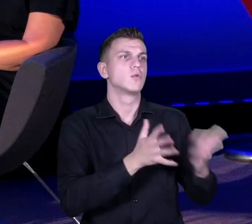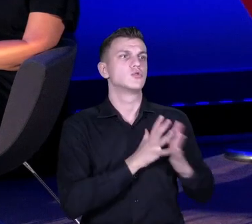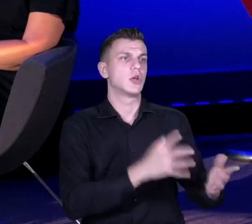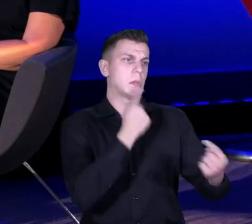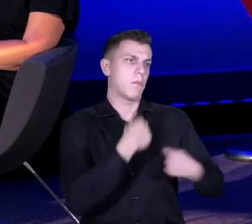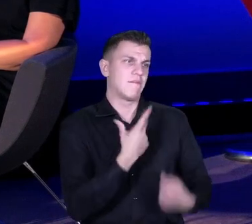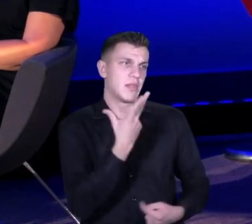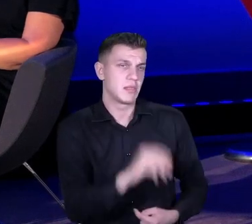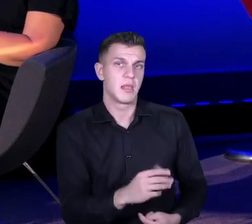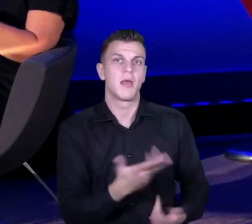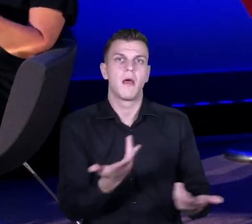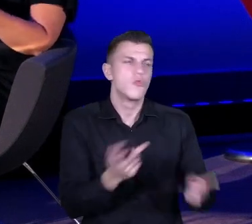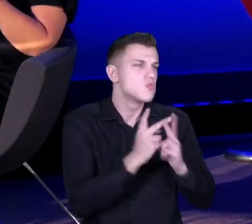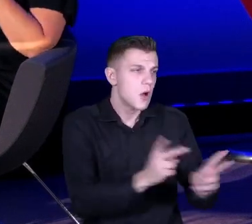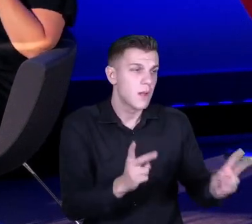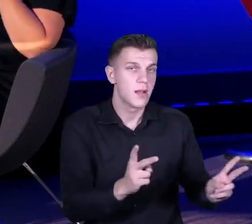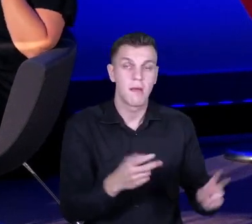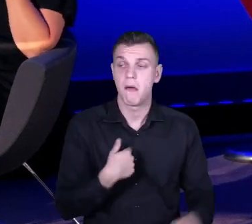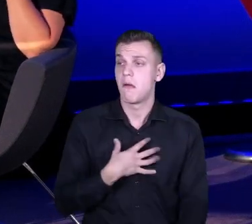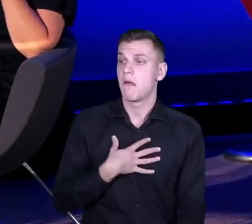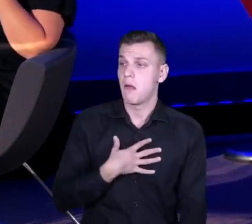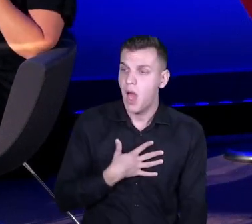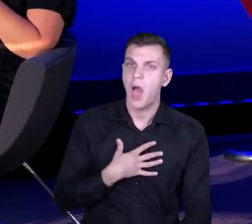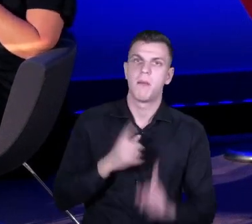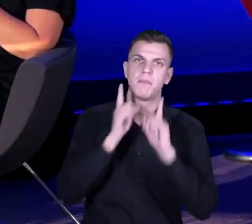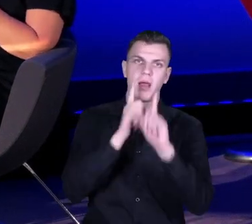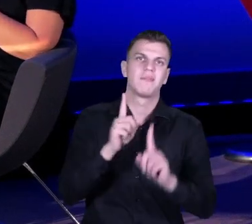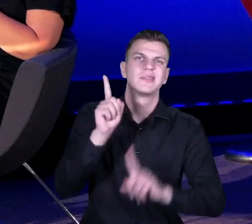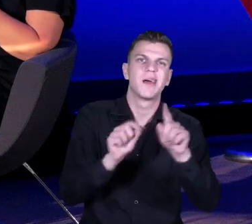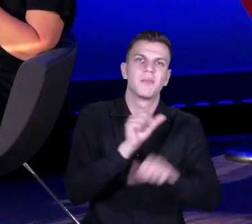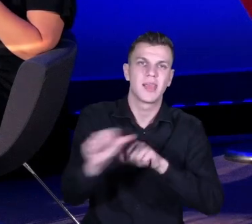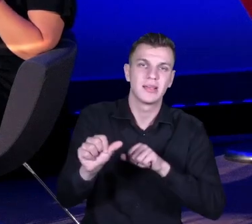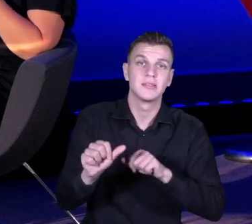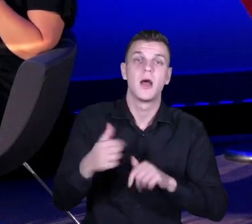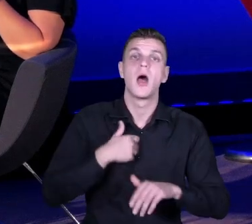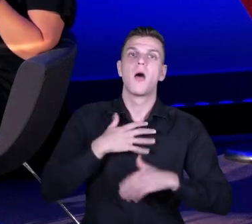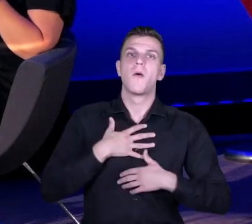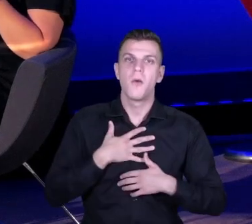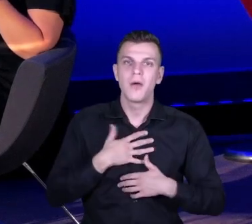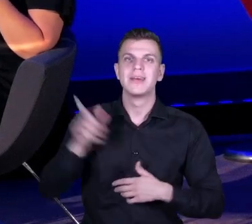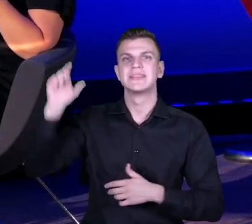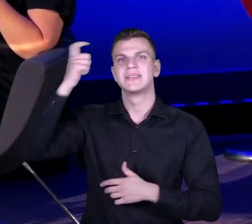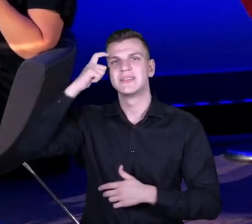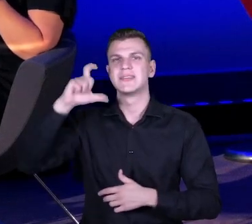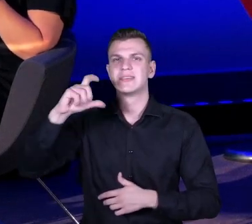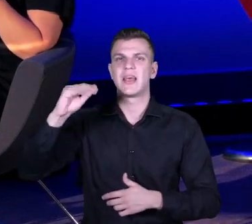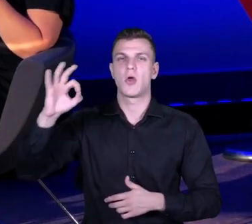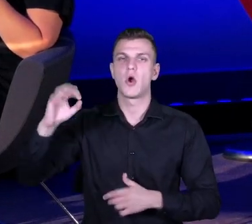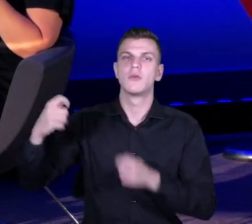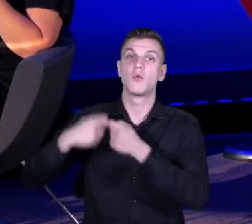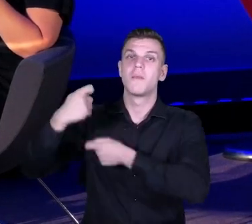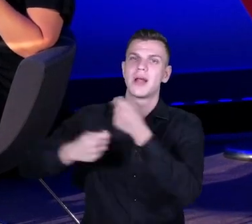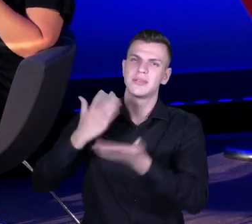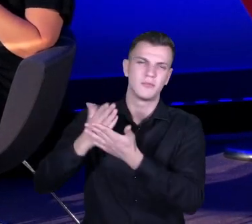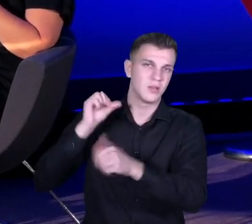Więc ja też przyjąłem to, że po prostu tak się dzieje. No mam to szczęście, że z Centrum Edukacji Obywatelskiej współpracuję od wielu